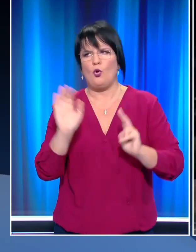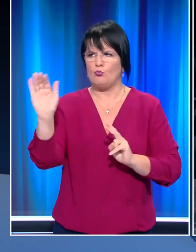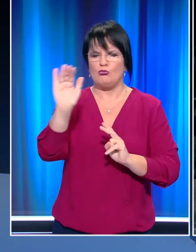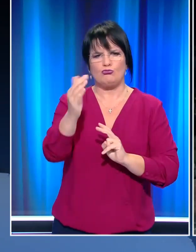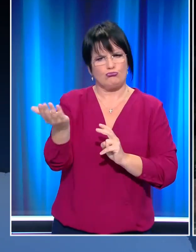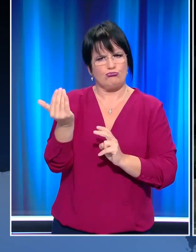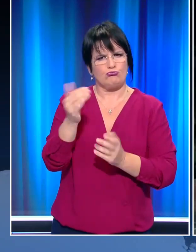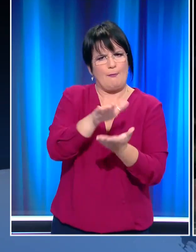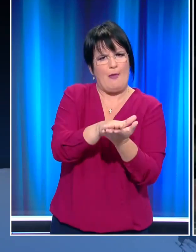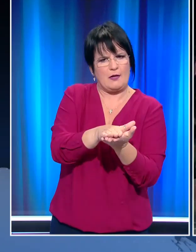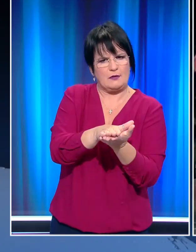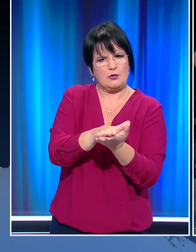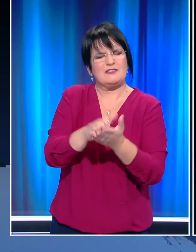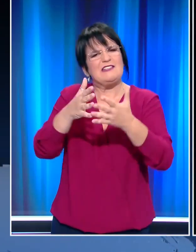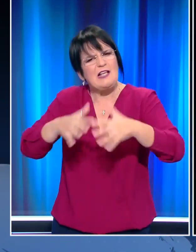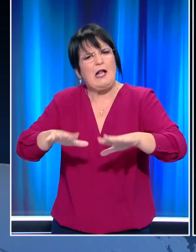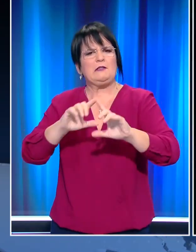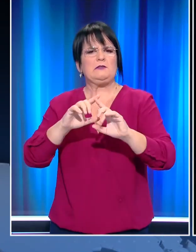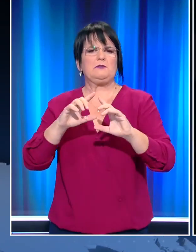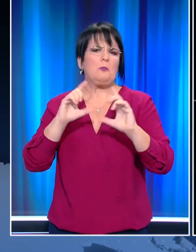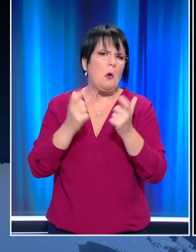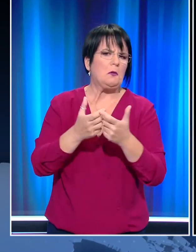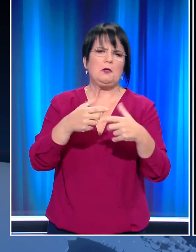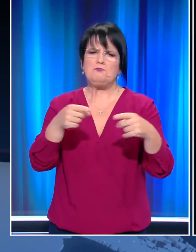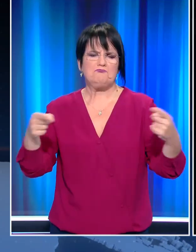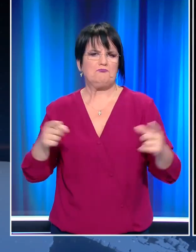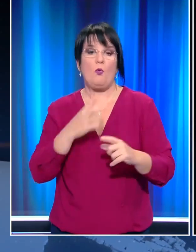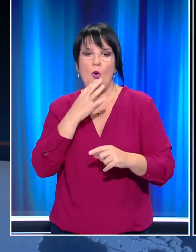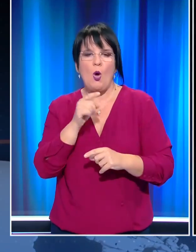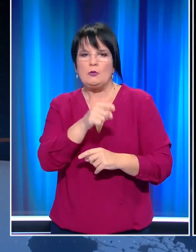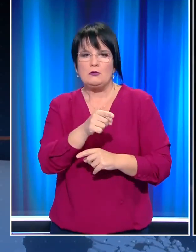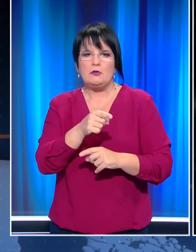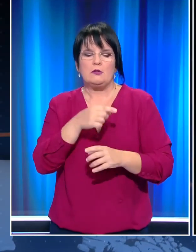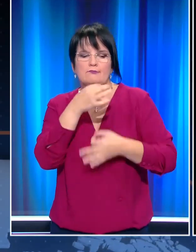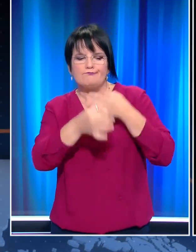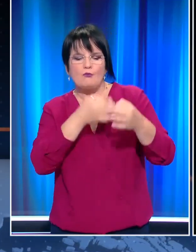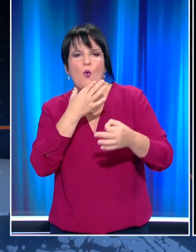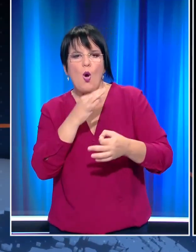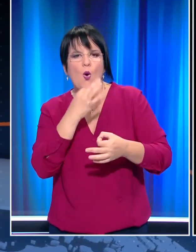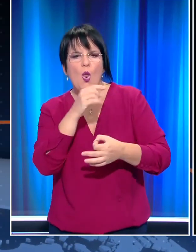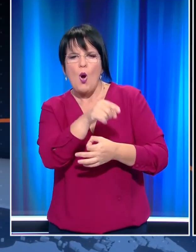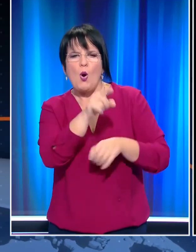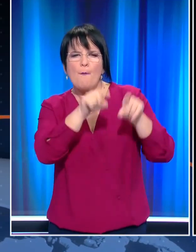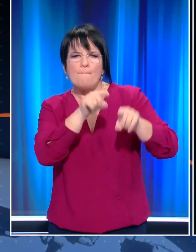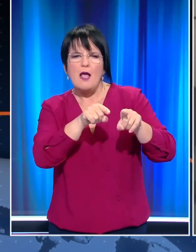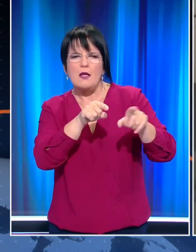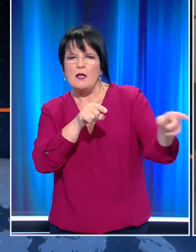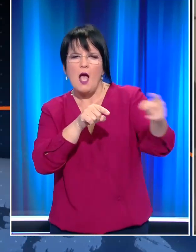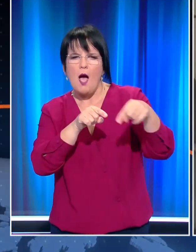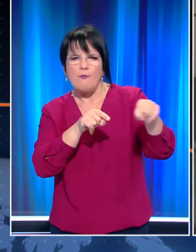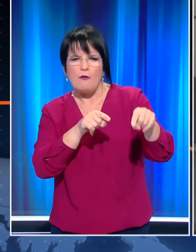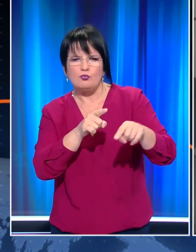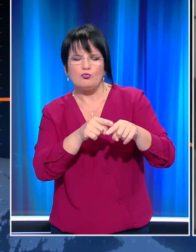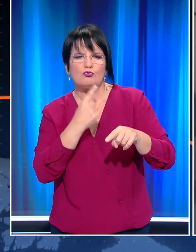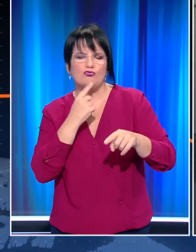φέρνοντας μάρτυρες από το συγγενικό τους περιβάλλον, προκειμένου να πείσουν για ποιους λόγους κάποιοι εξ αυτών δεν